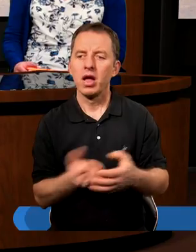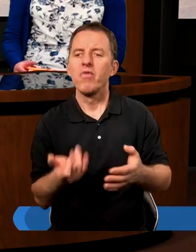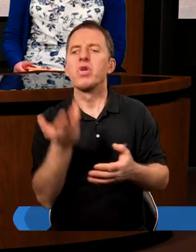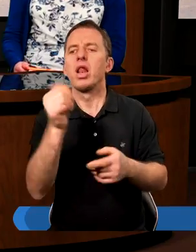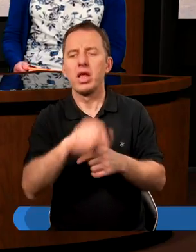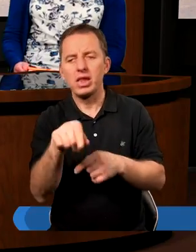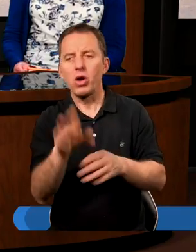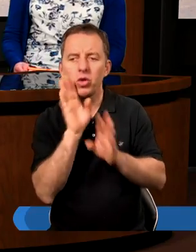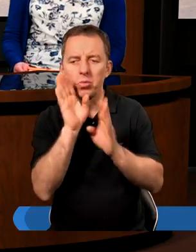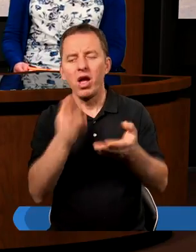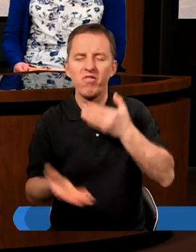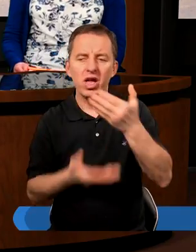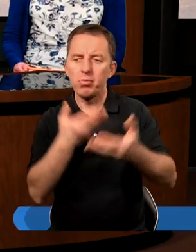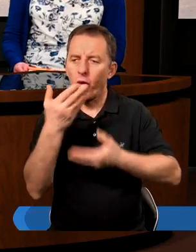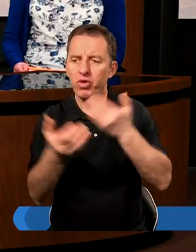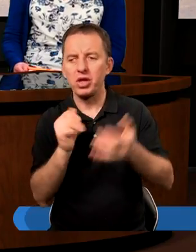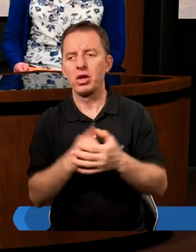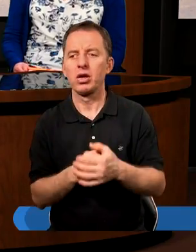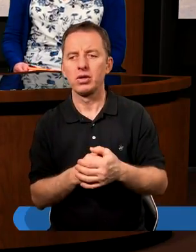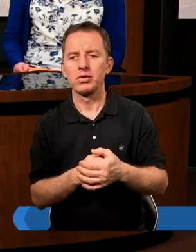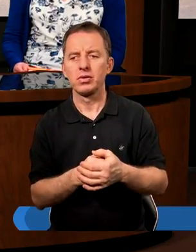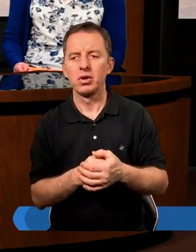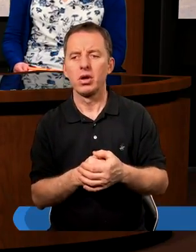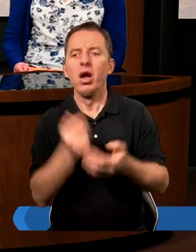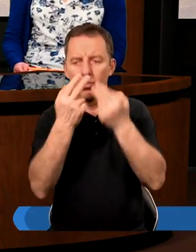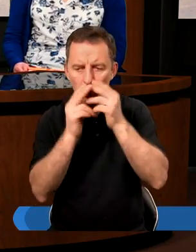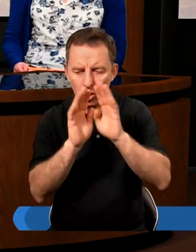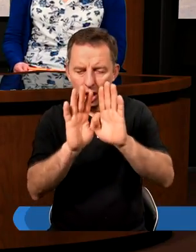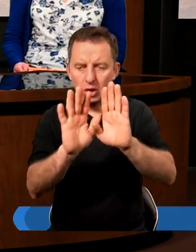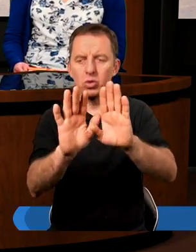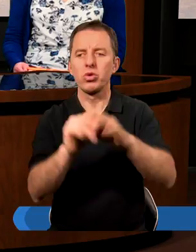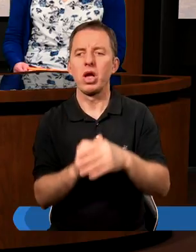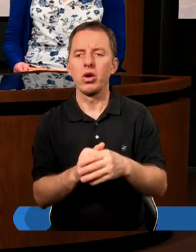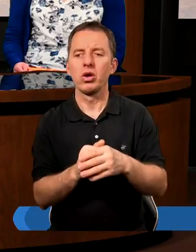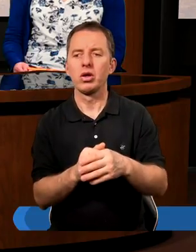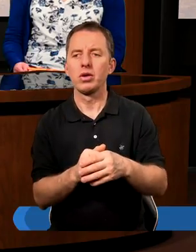Wiele jest tego typu wypowiedzi. One pokazują